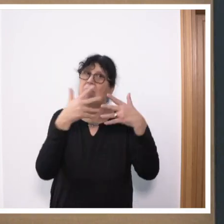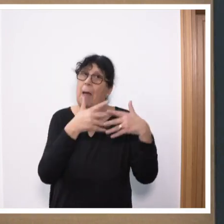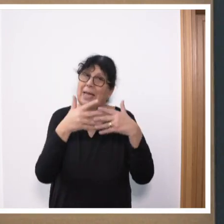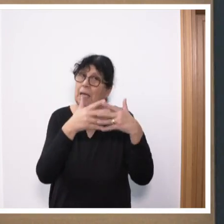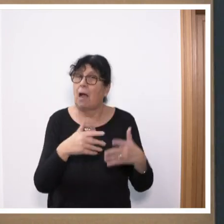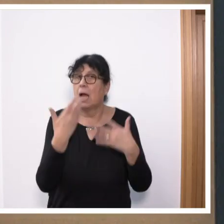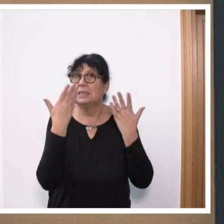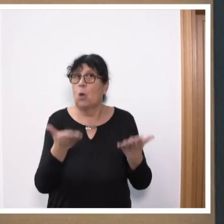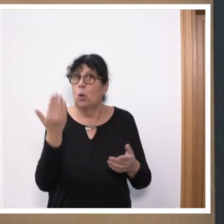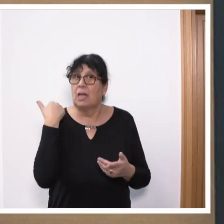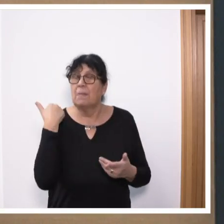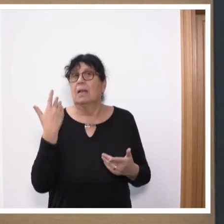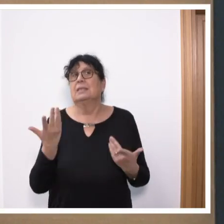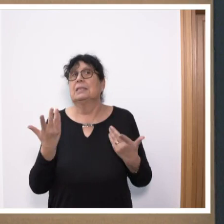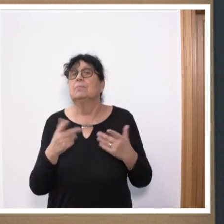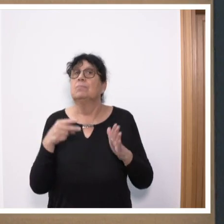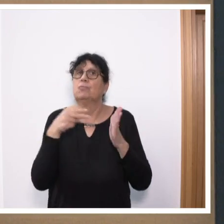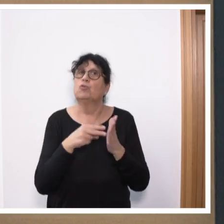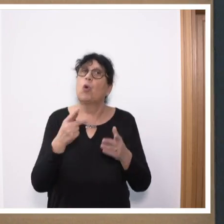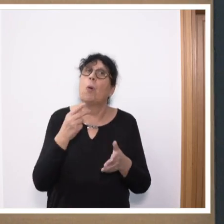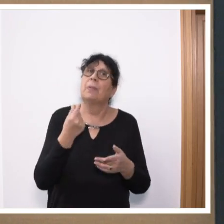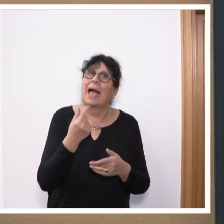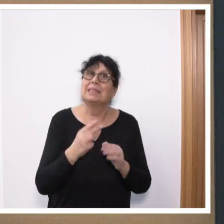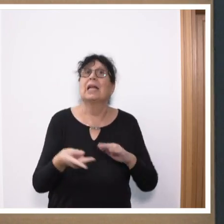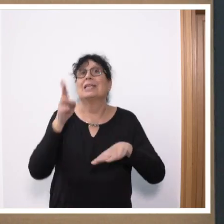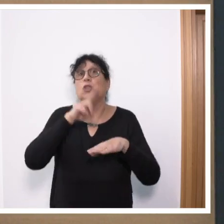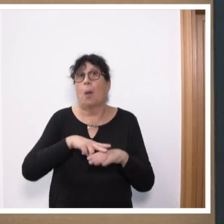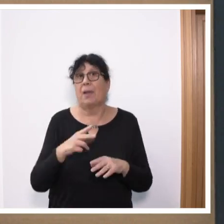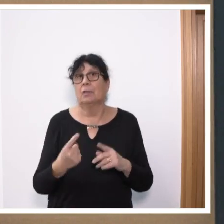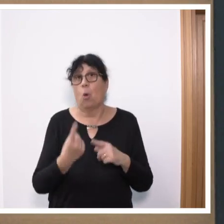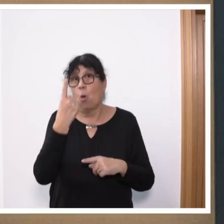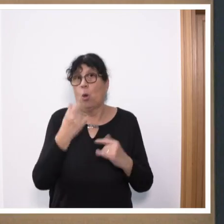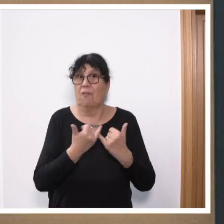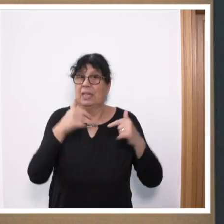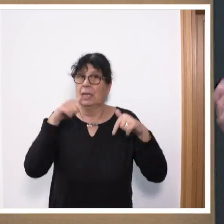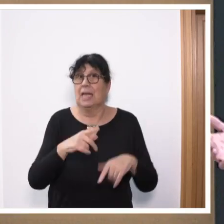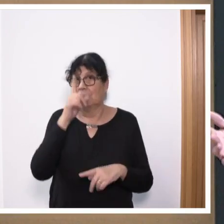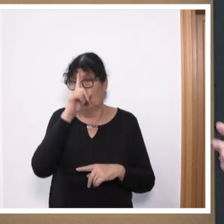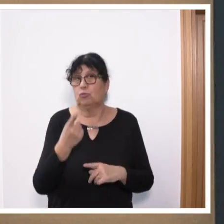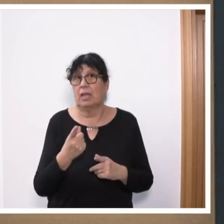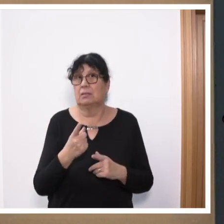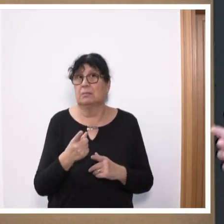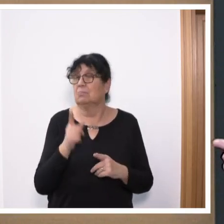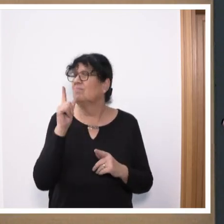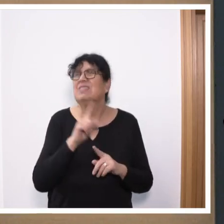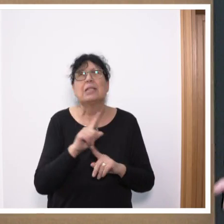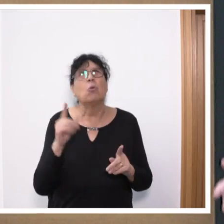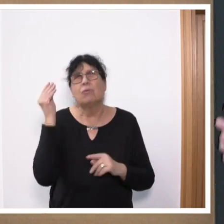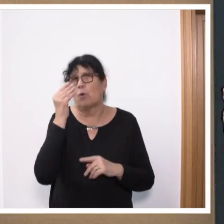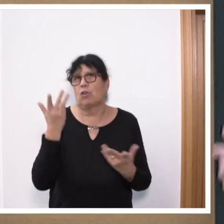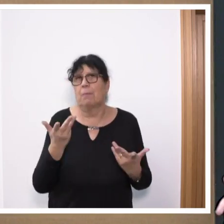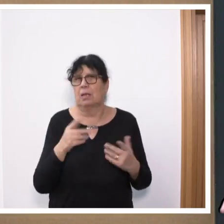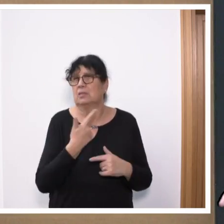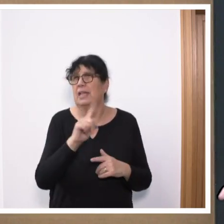damals so, dass sogar der Strompreis doppelt so hoch war wie in Deutschland. Also ich wiederhole, ist heute unvorstellbar. Im Jahr 2020,